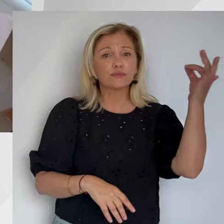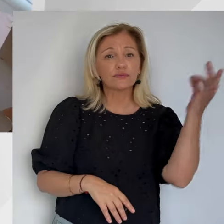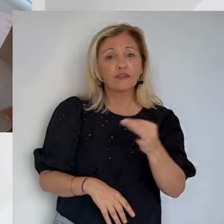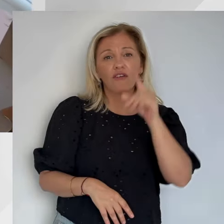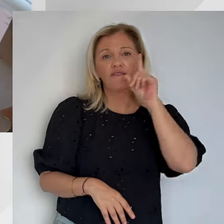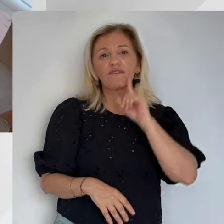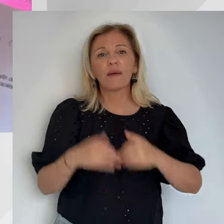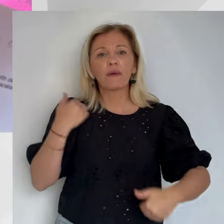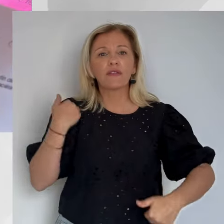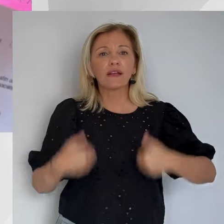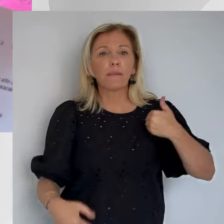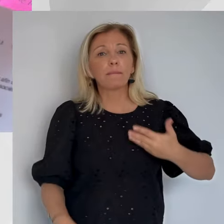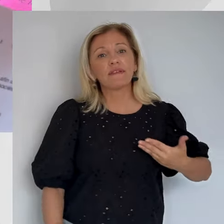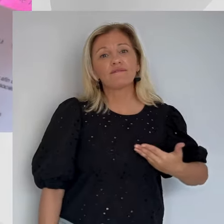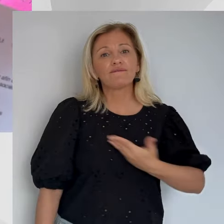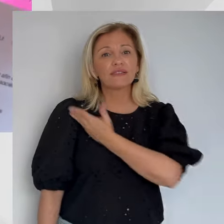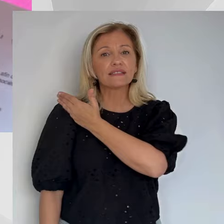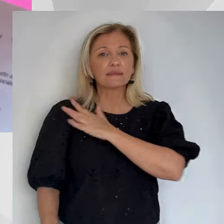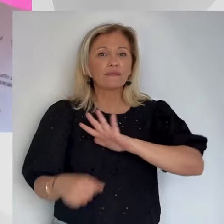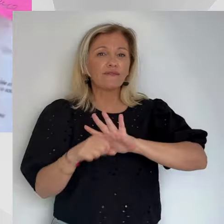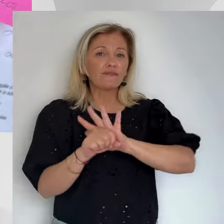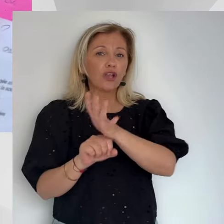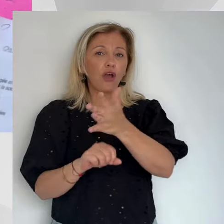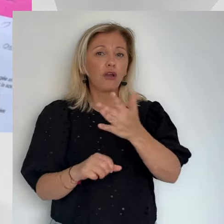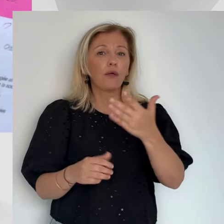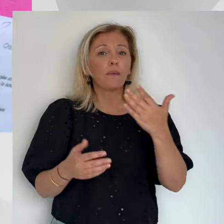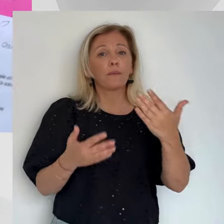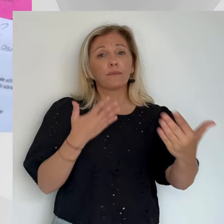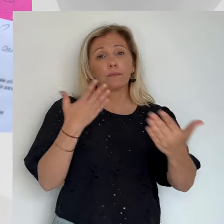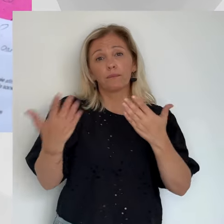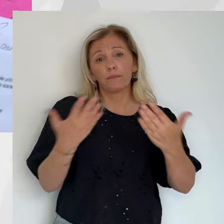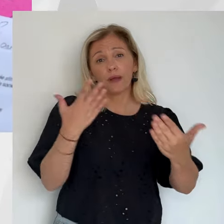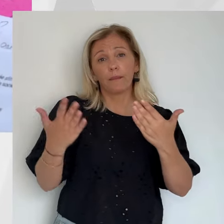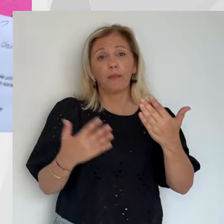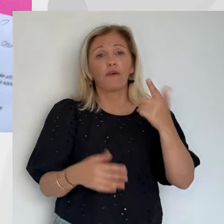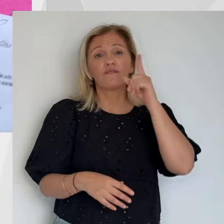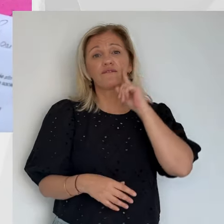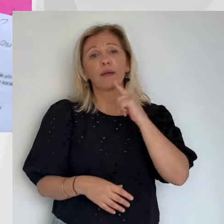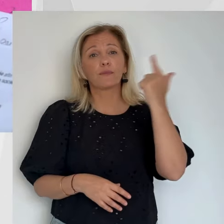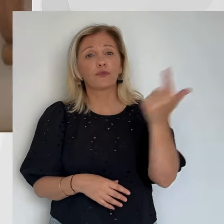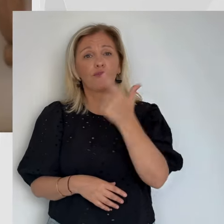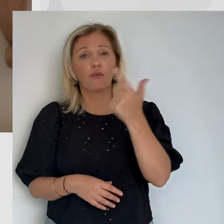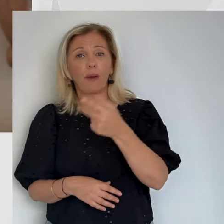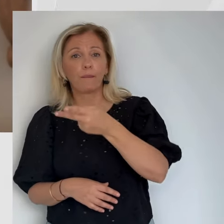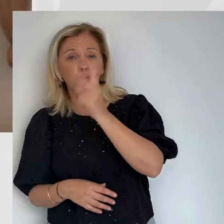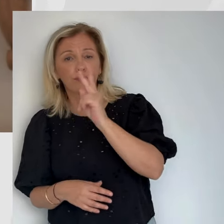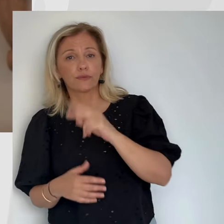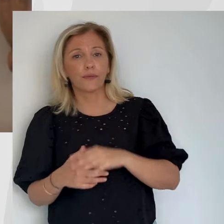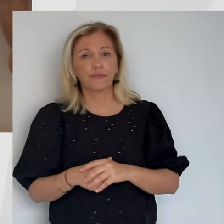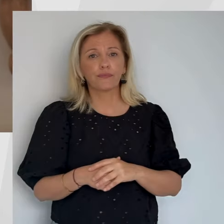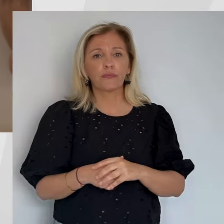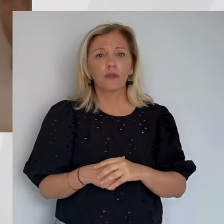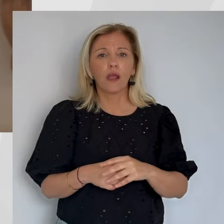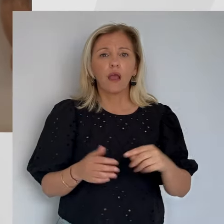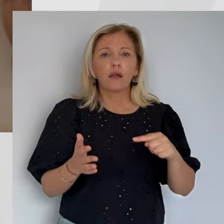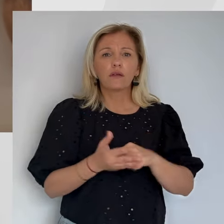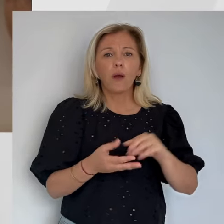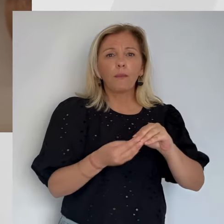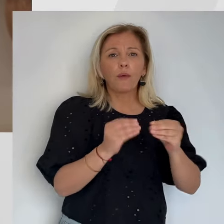l'administration, 16% des femmes en situation de handicap ont été victimes de viols. C'est deux fois plus que pour l'ensemble des femmes.